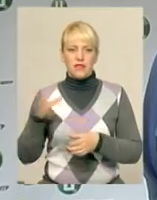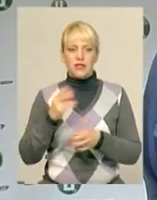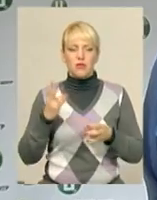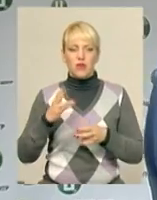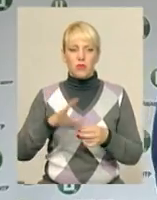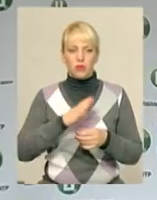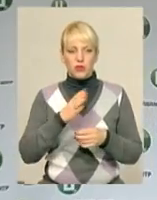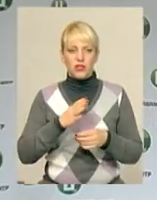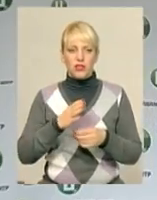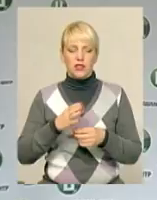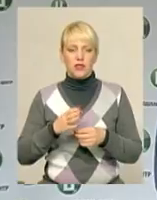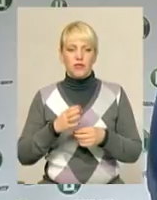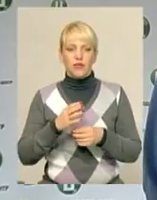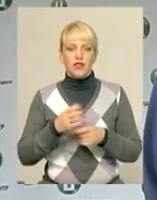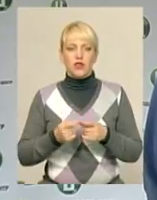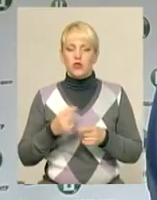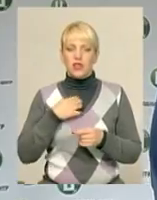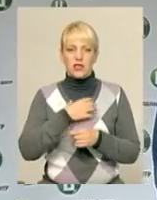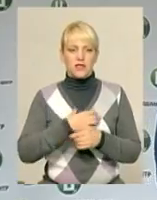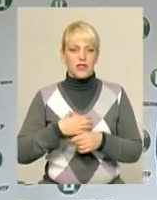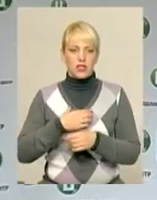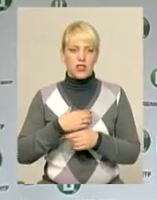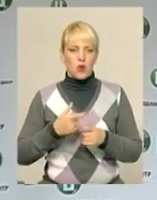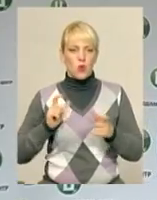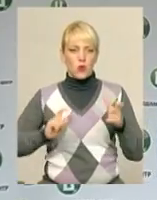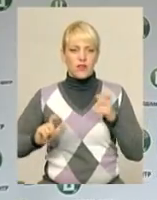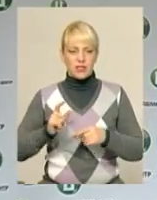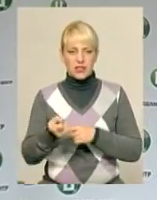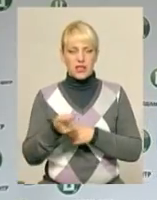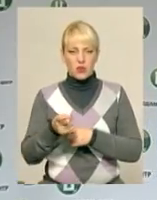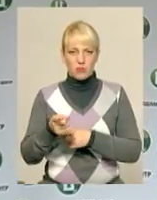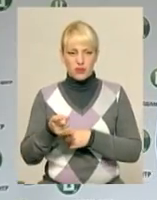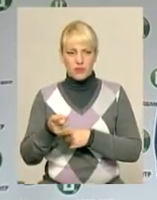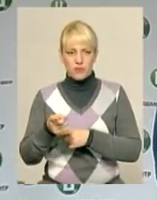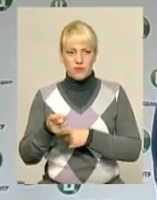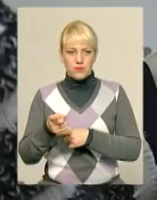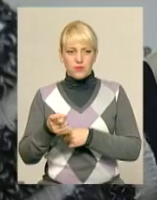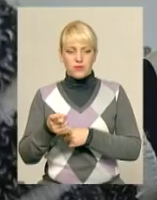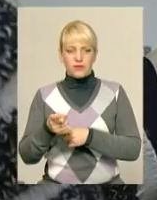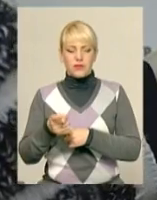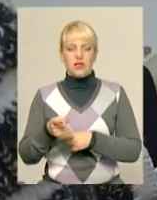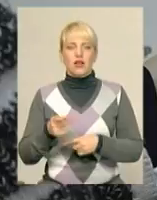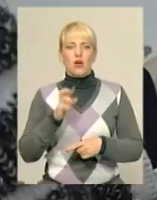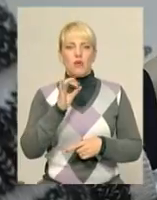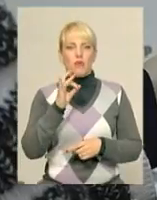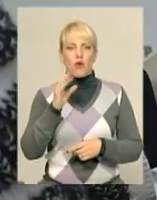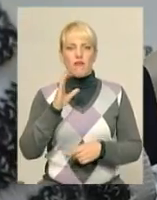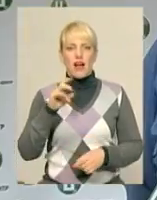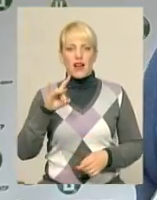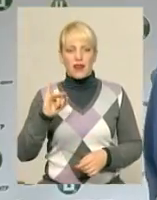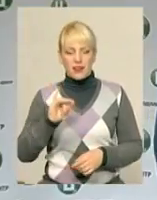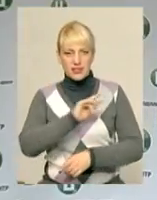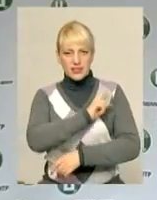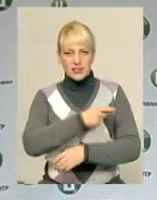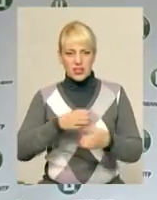бути, всі головні конкуренти, але у нас на перший час під університет Тернопіль, сильна команда, бровери, теж сильна